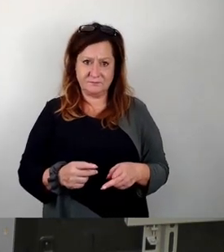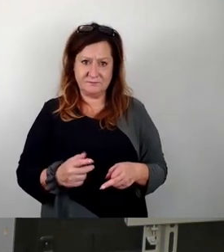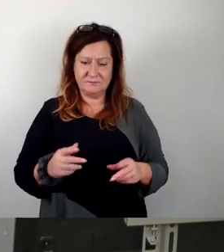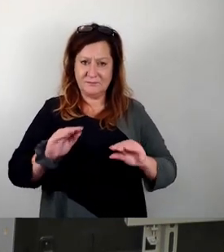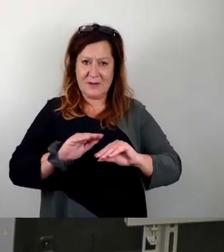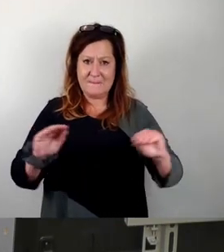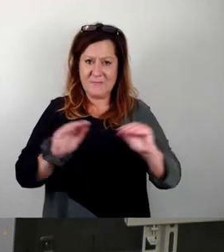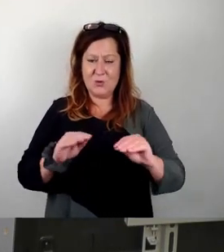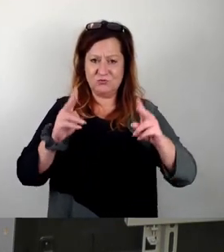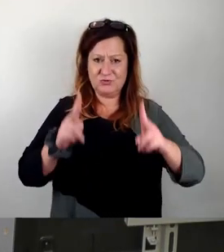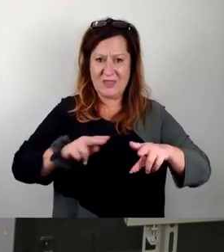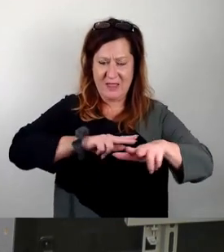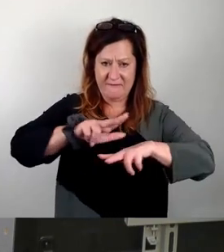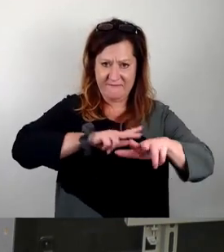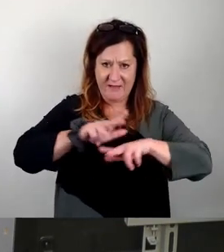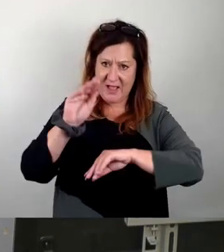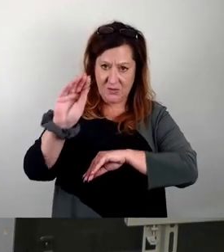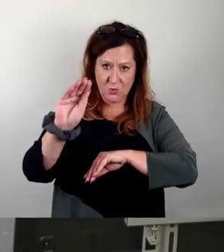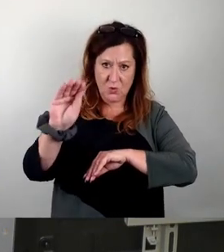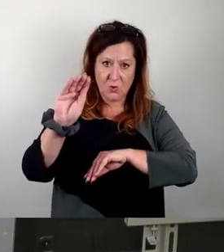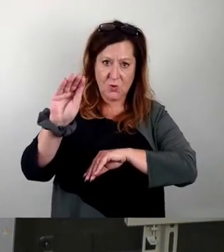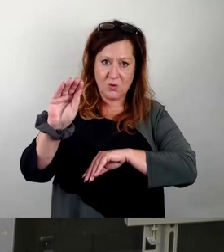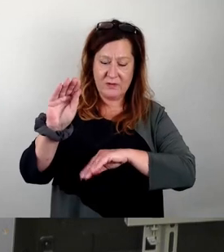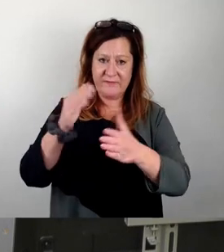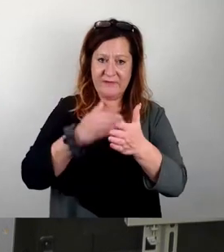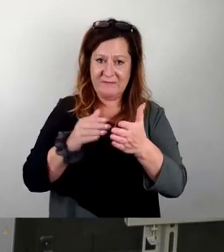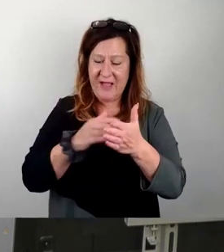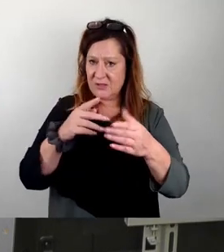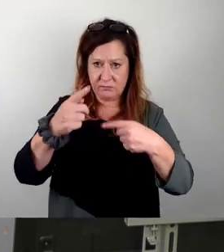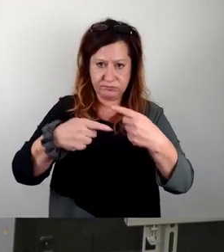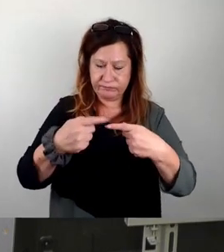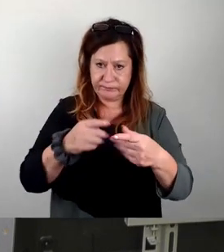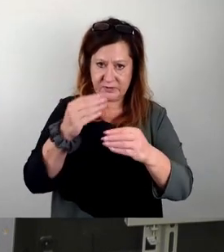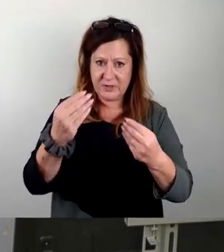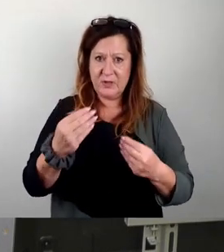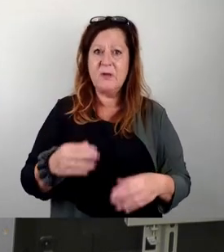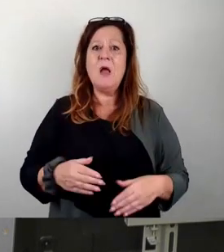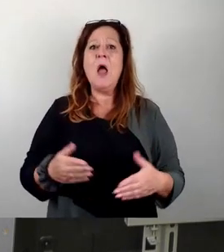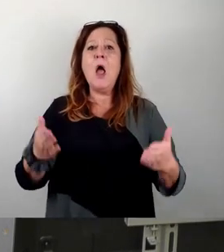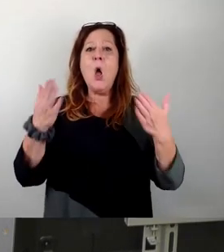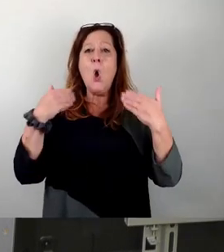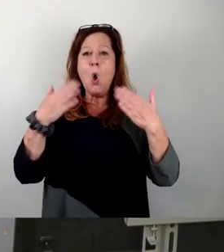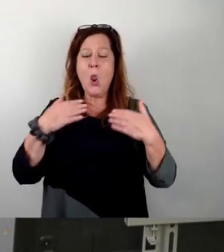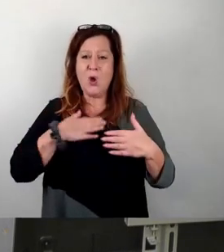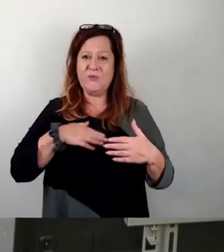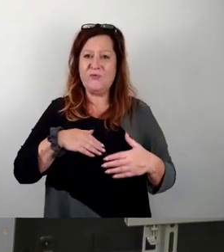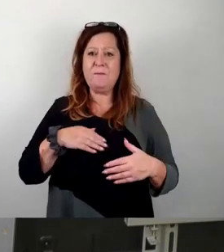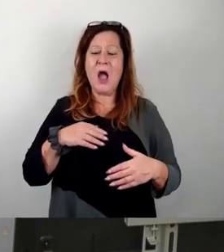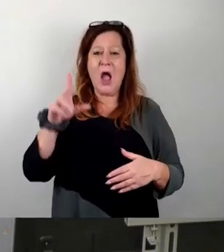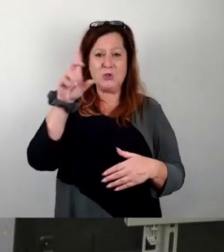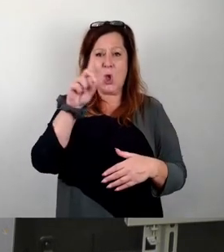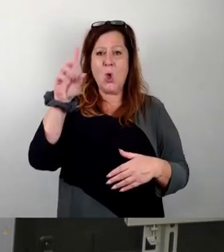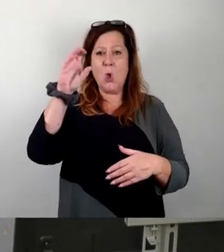Stadtverwaltung, die über den Fortgang zu berichten. Was ist eigentlich das Luftbad Döllchen? 1870 ist als reines Luftbad